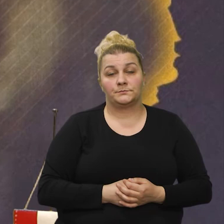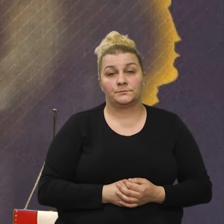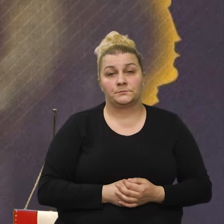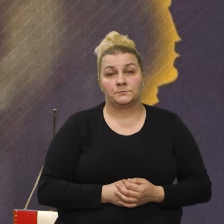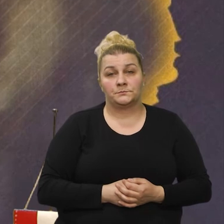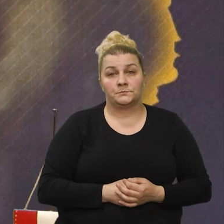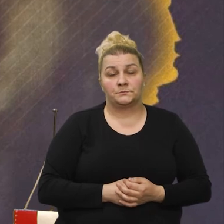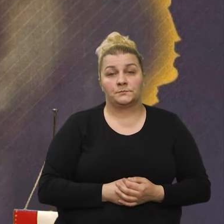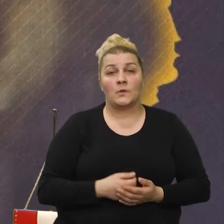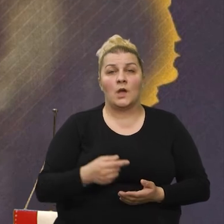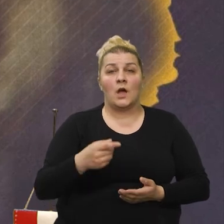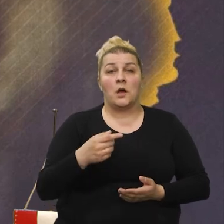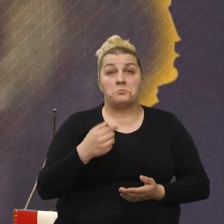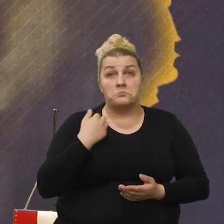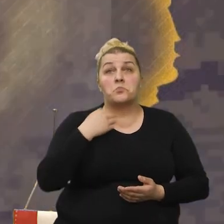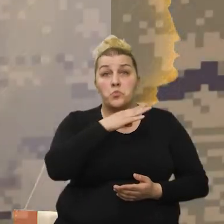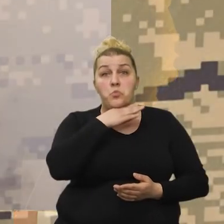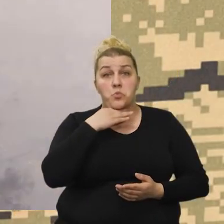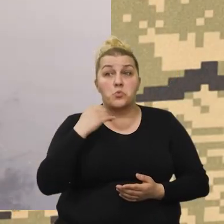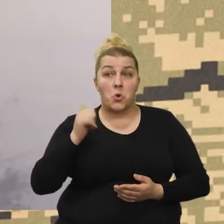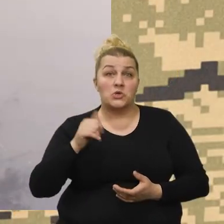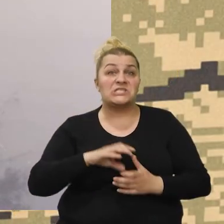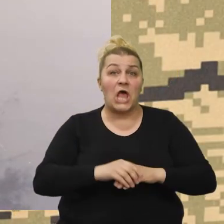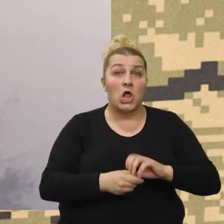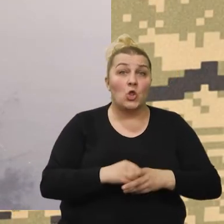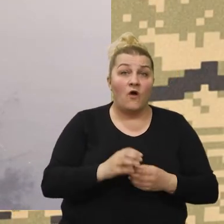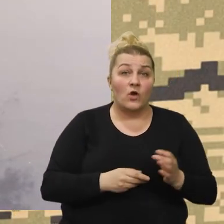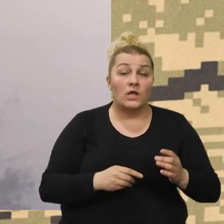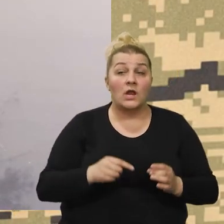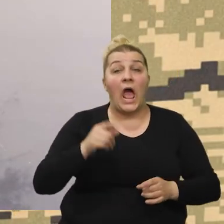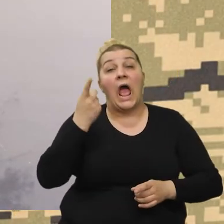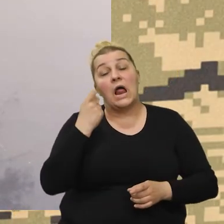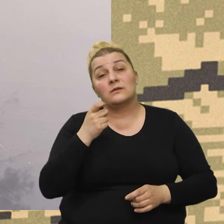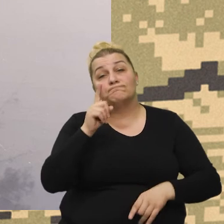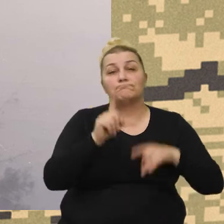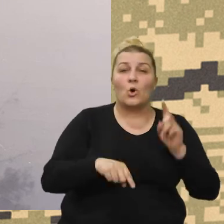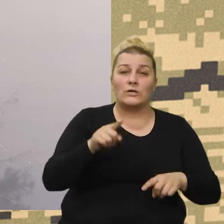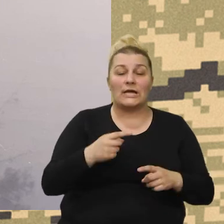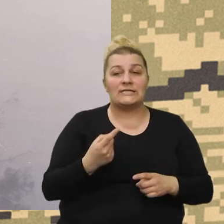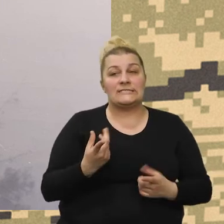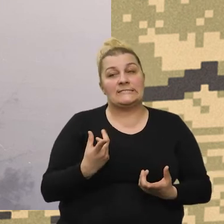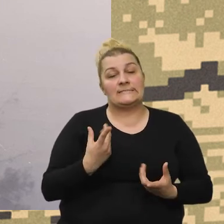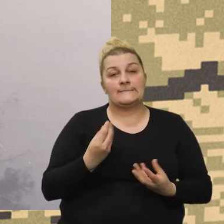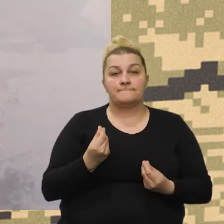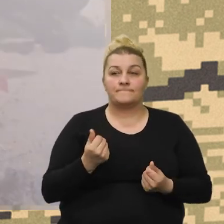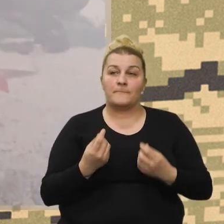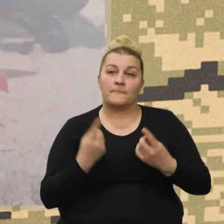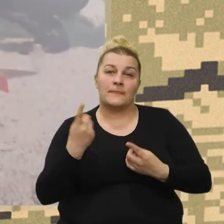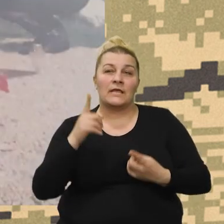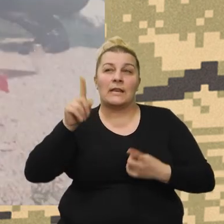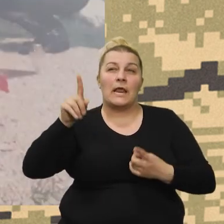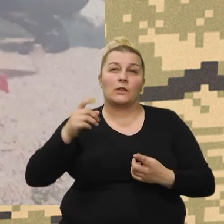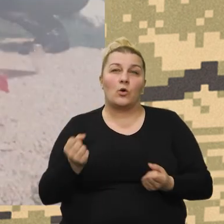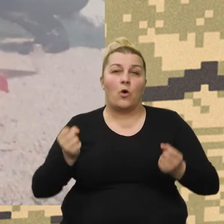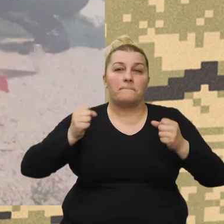smo mi, sad puno toga smo mi zadovoljni. Ali ponekad nas iritira nekakva nečija samovolja,